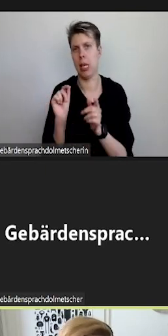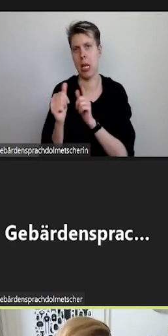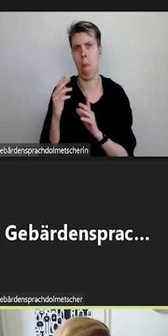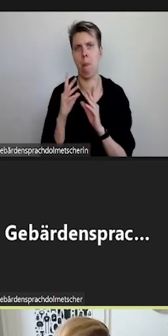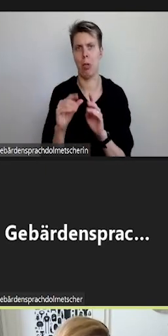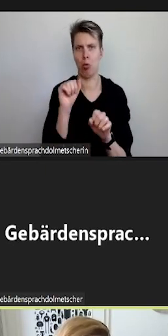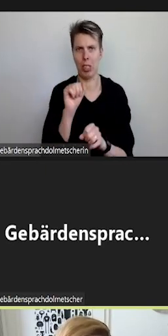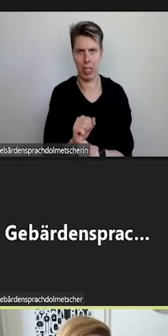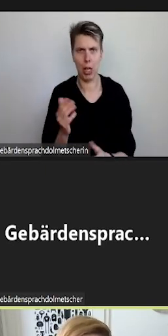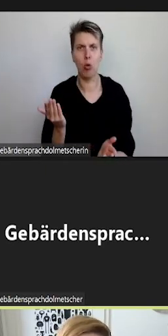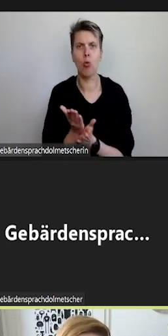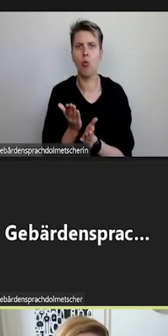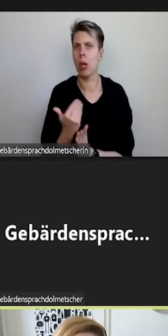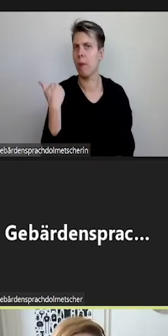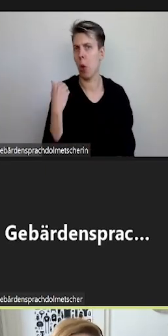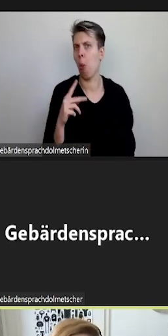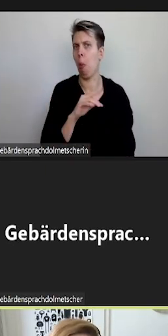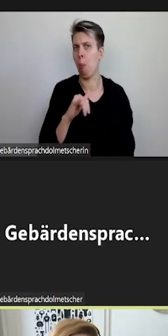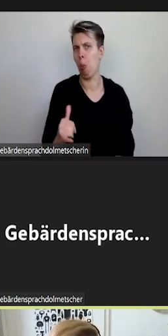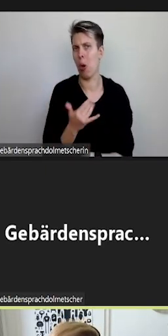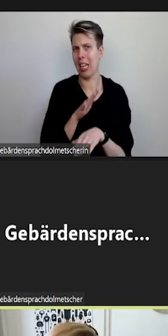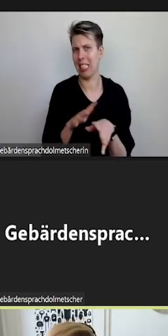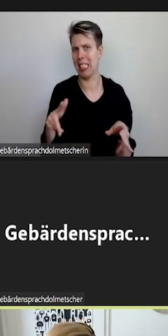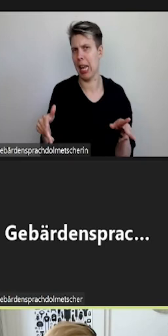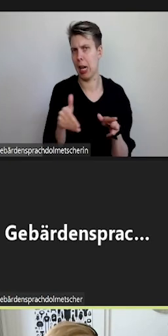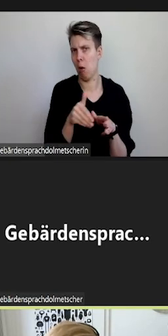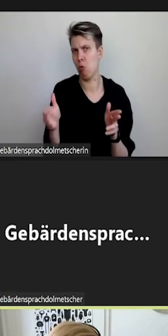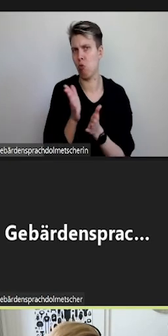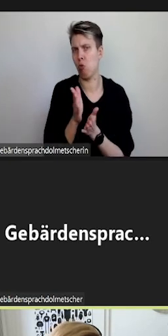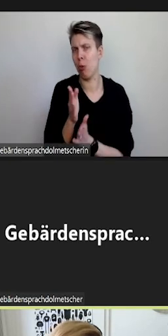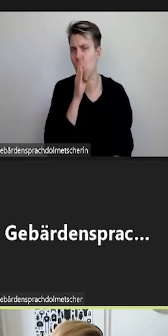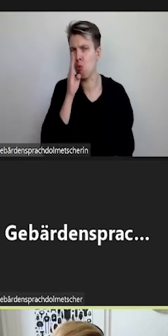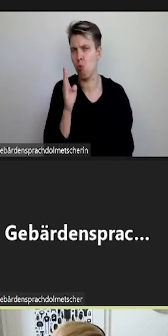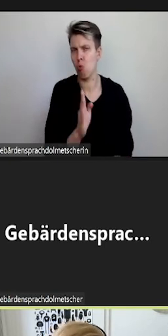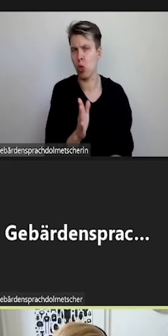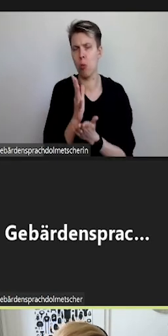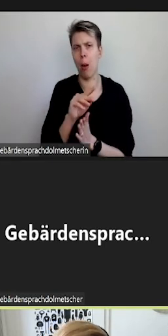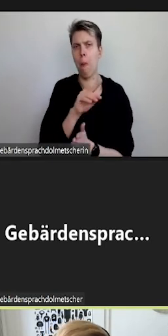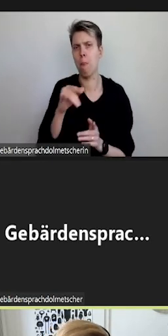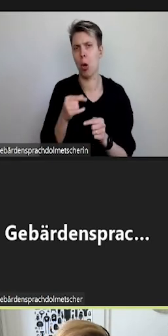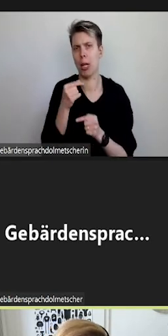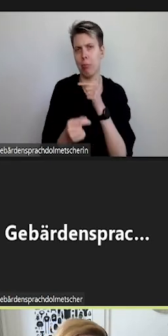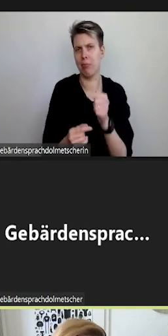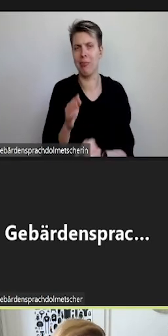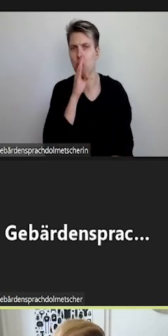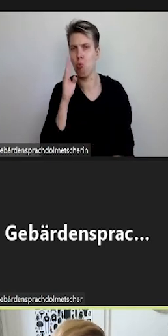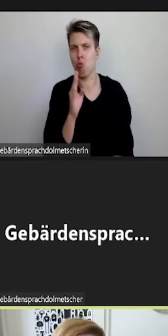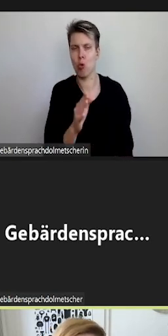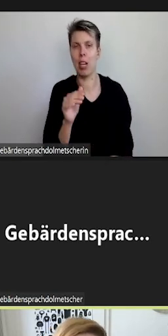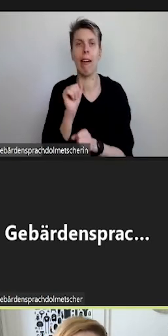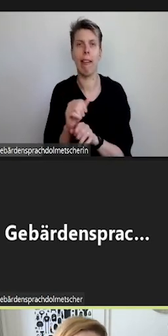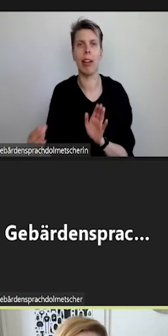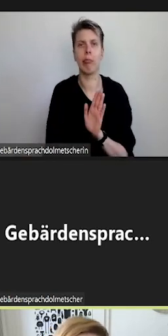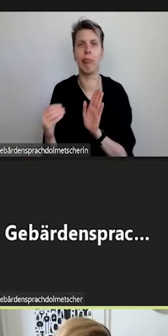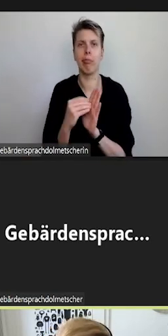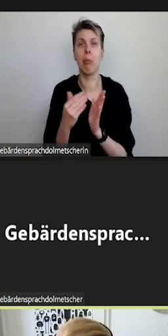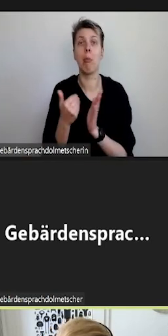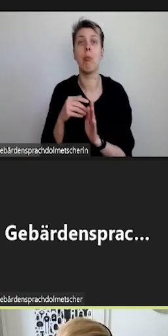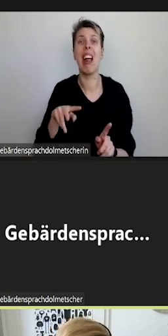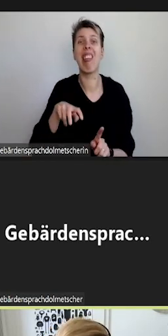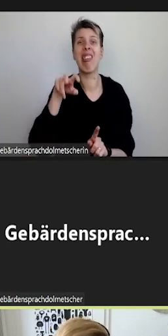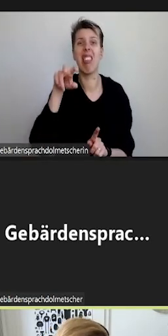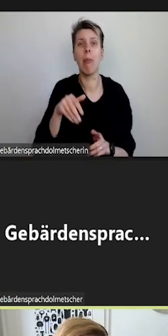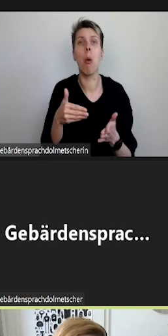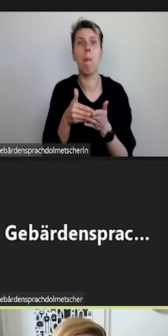haben im Projektzeitraum schon mal einen Prototyp für ein Routing entwickelt und im Routing konnte angegeben werden, dass Treppen oder Barrieren